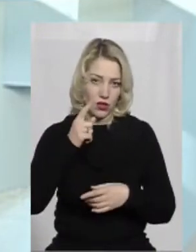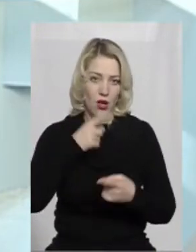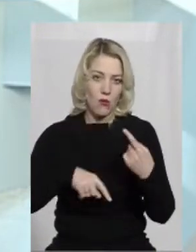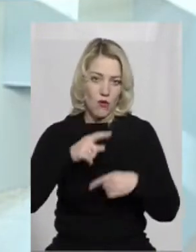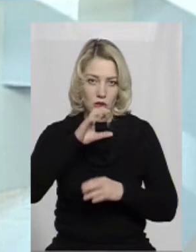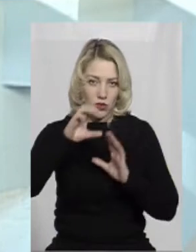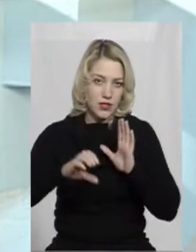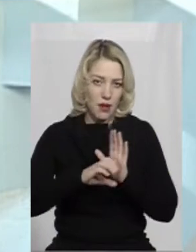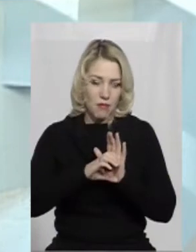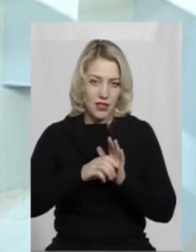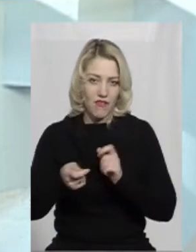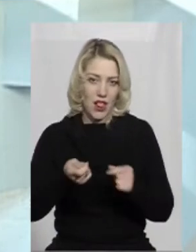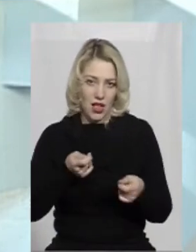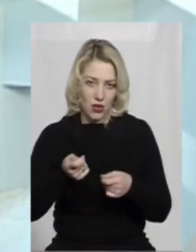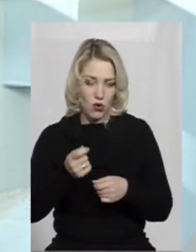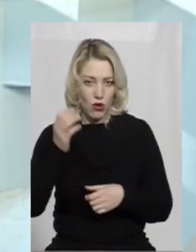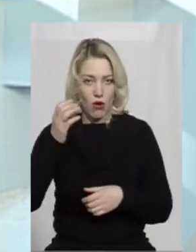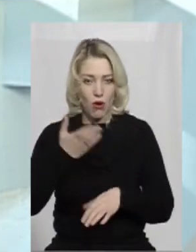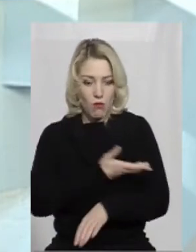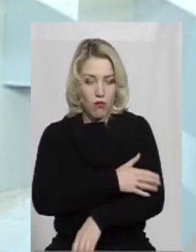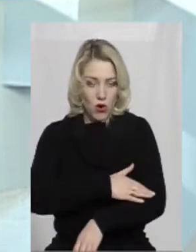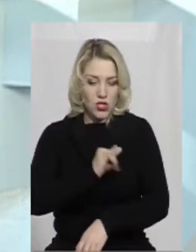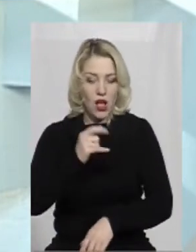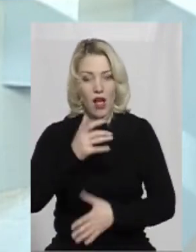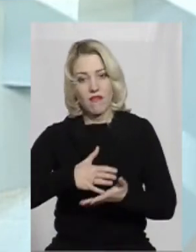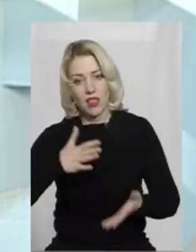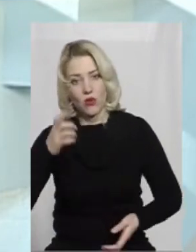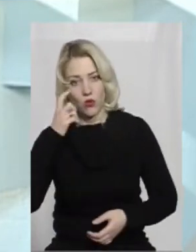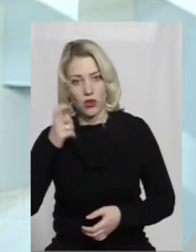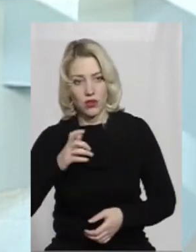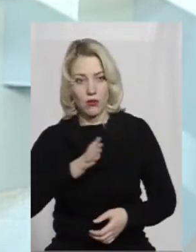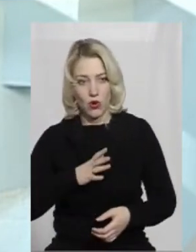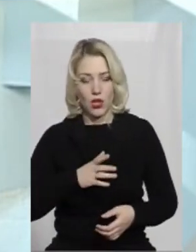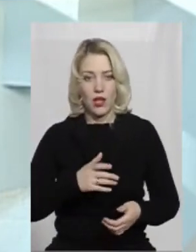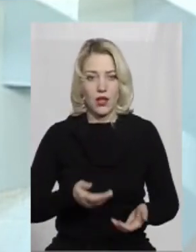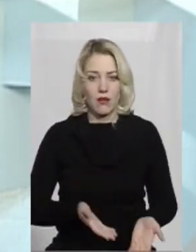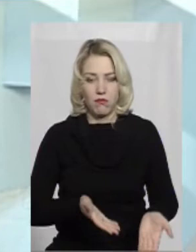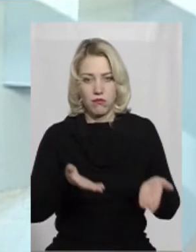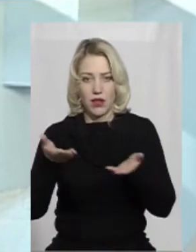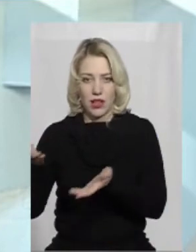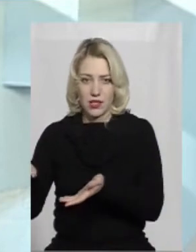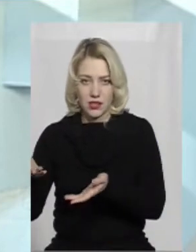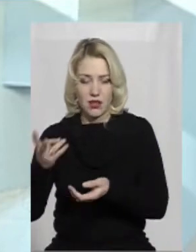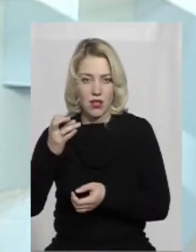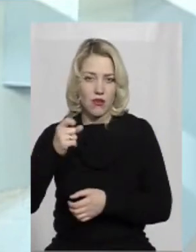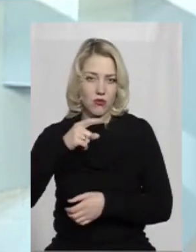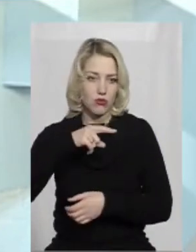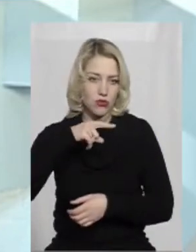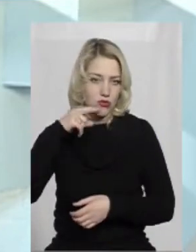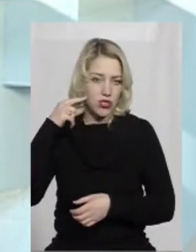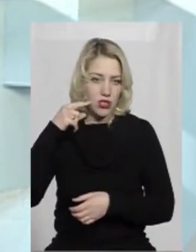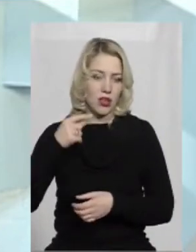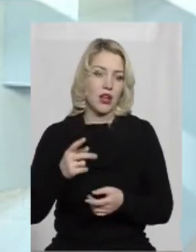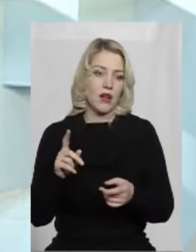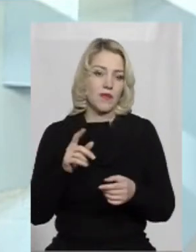під владу Польщі, а Україну, велику Україну, як тоді говорили, були привнесені на багнетах російських радянська